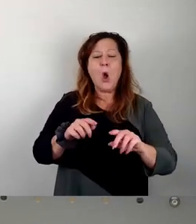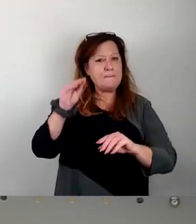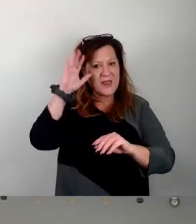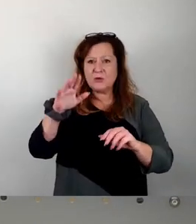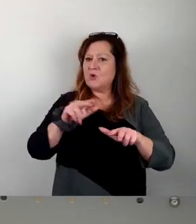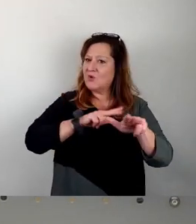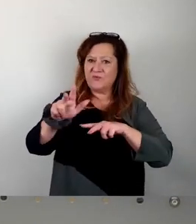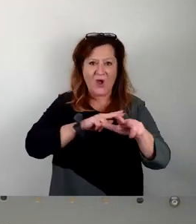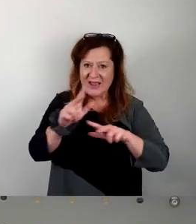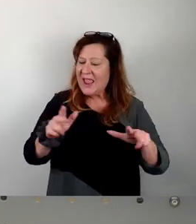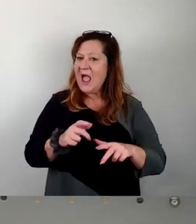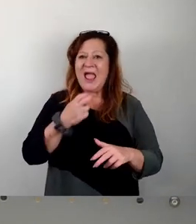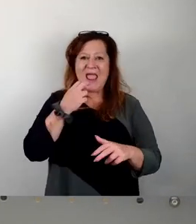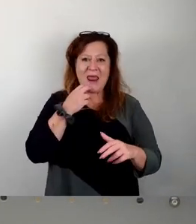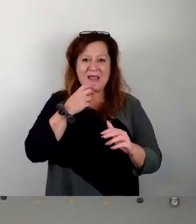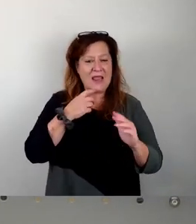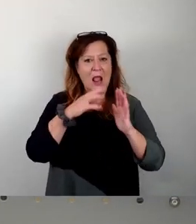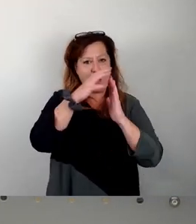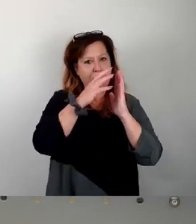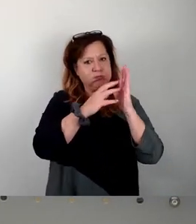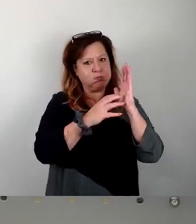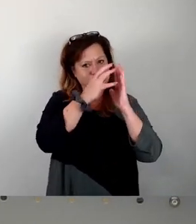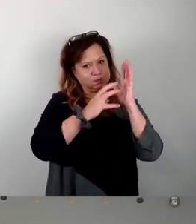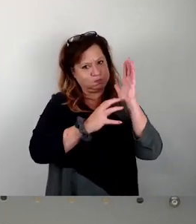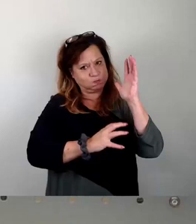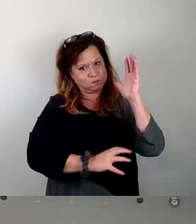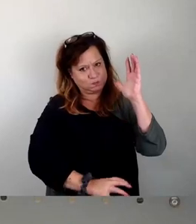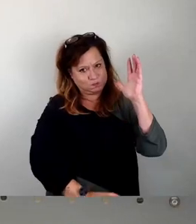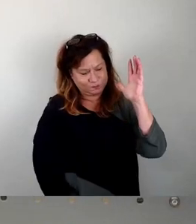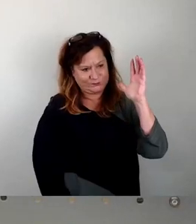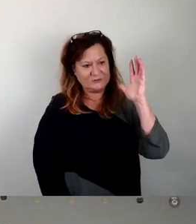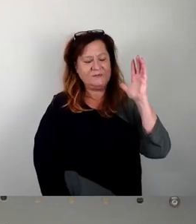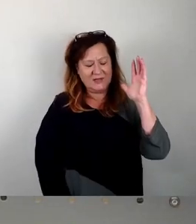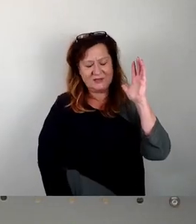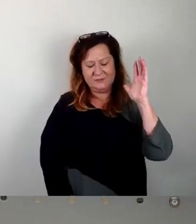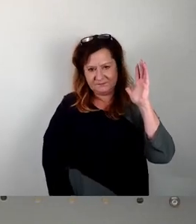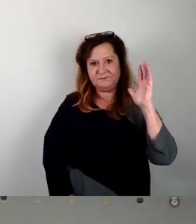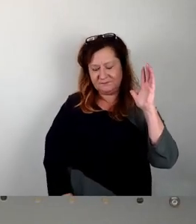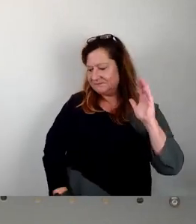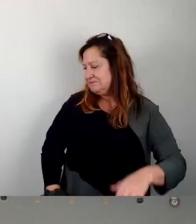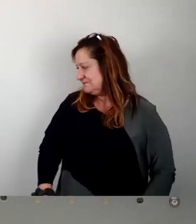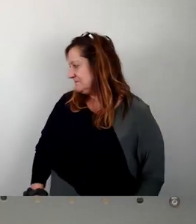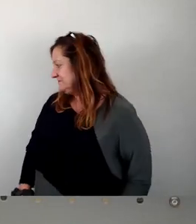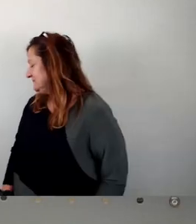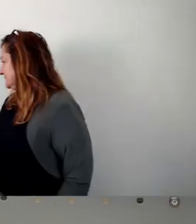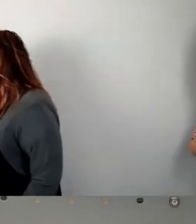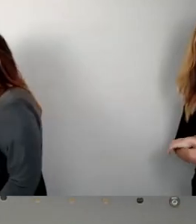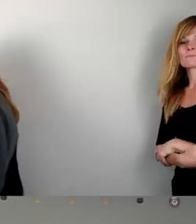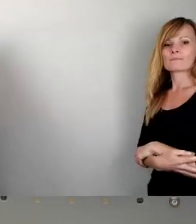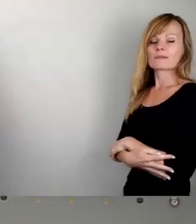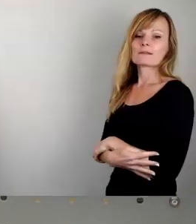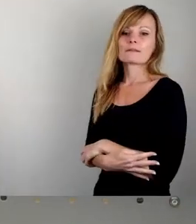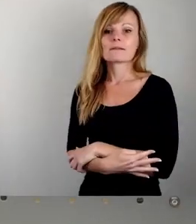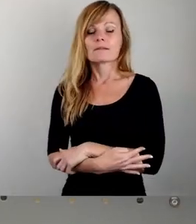Wohnenergie, die Liste ließe sich entsprechend fortführen. Wem seine Heimatstadt und deren mündige Bürger wirklich wichtig ist,